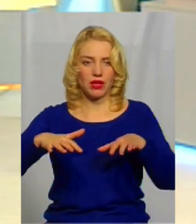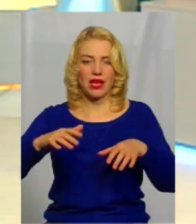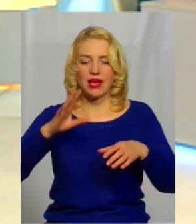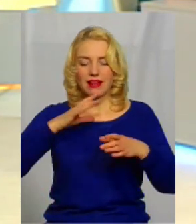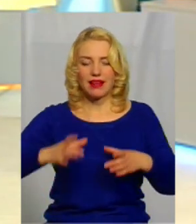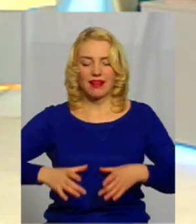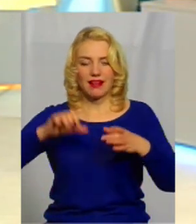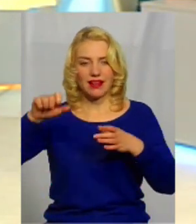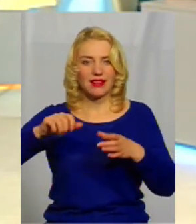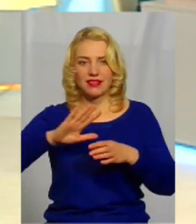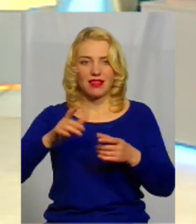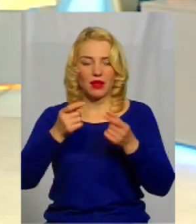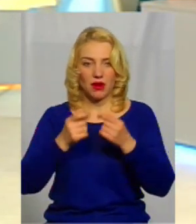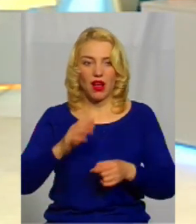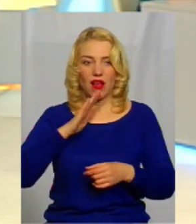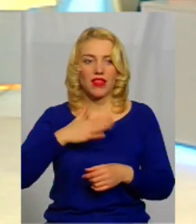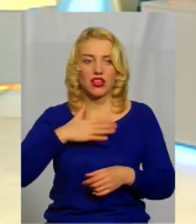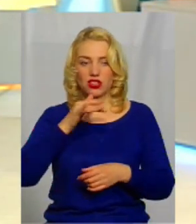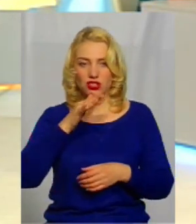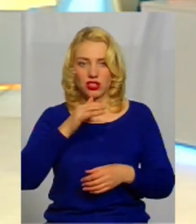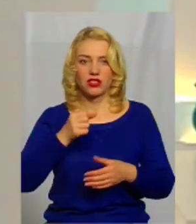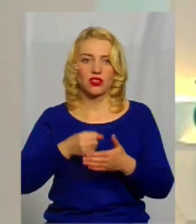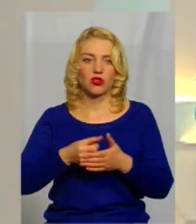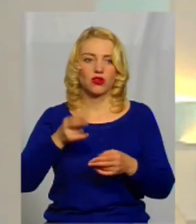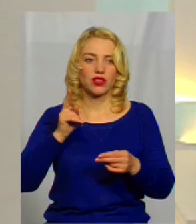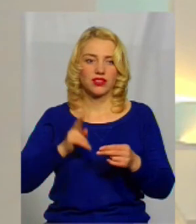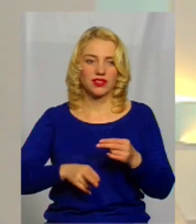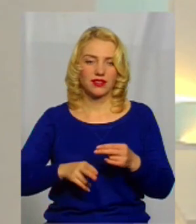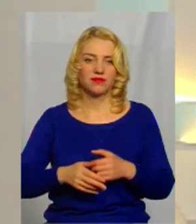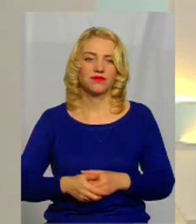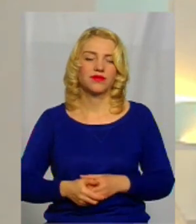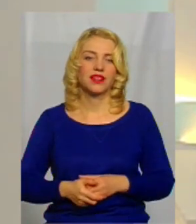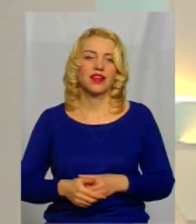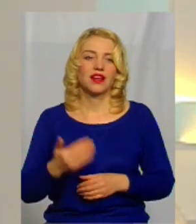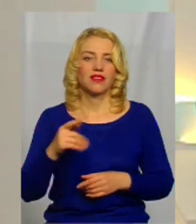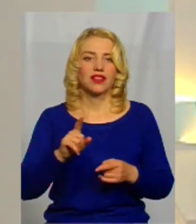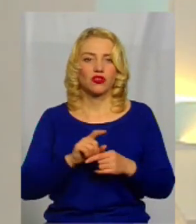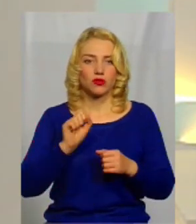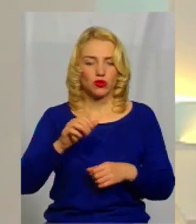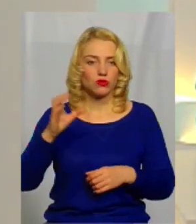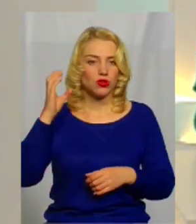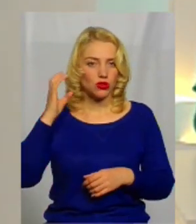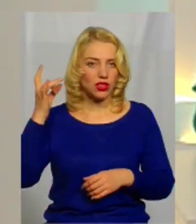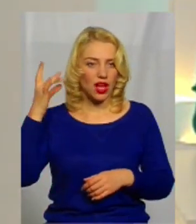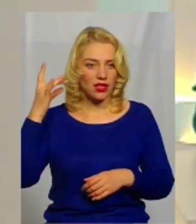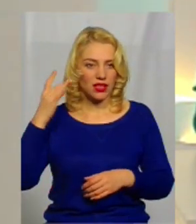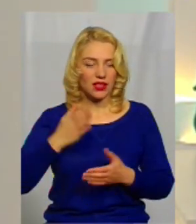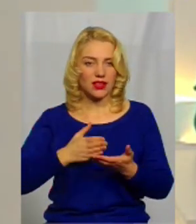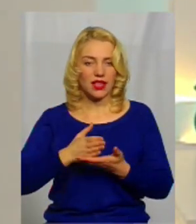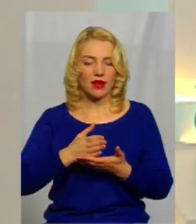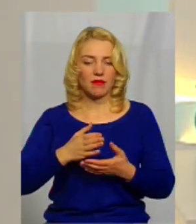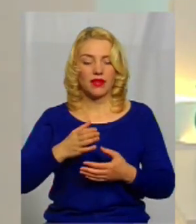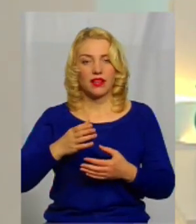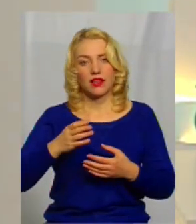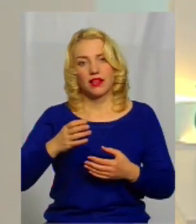міліють, а наш час в ефірі добігає кінця. Ви також можете слухати радіоверсію теми дня